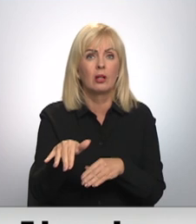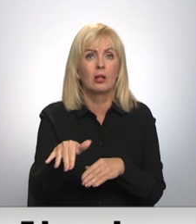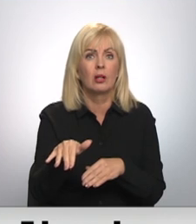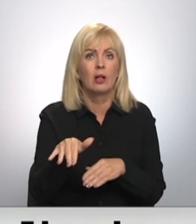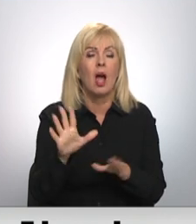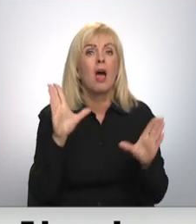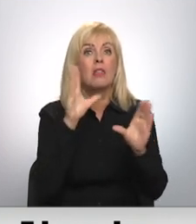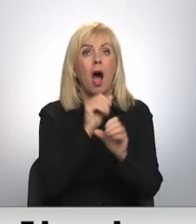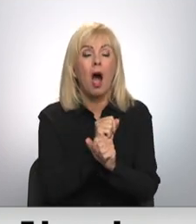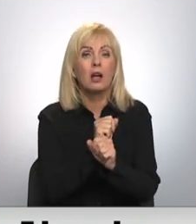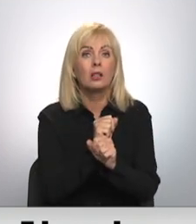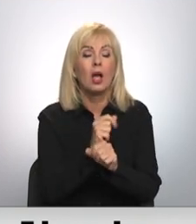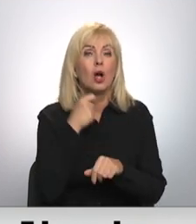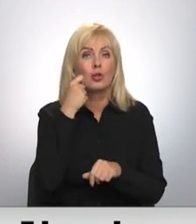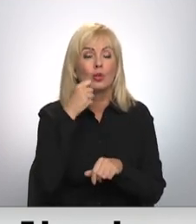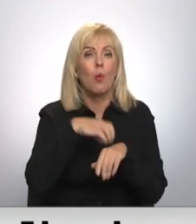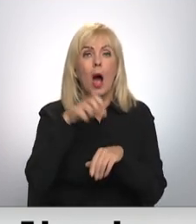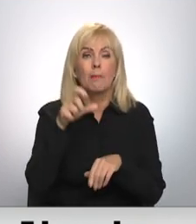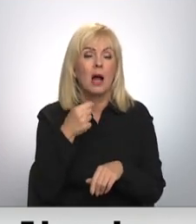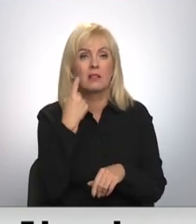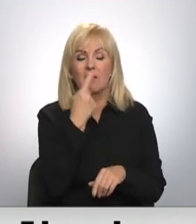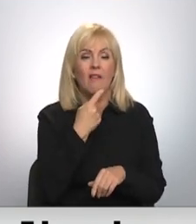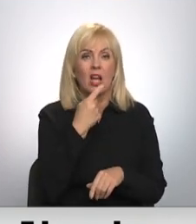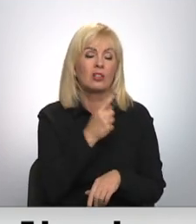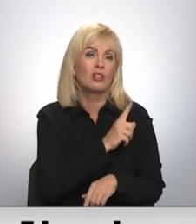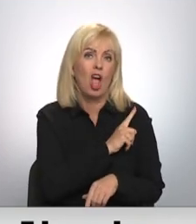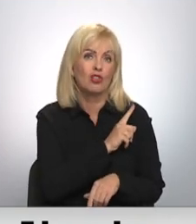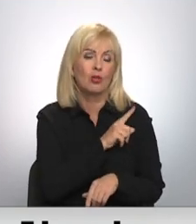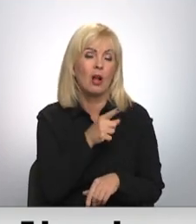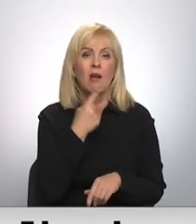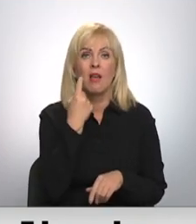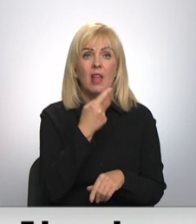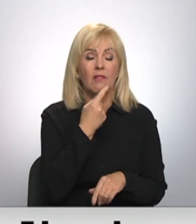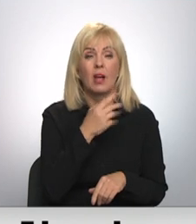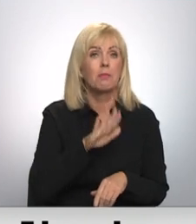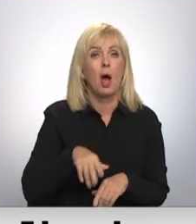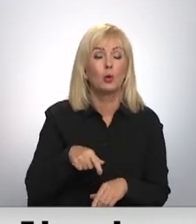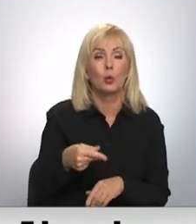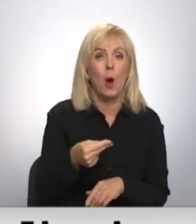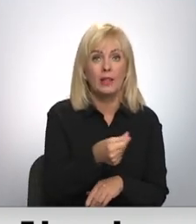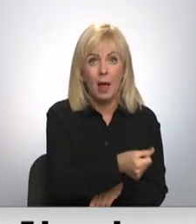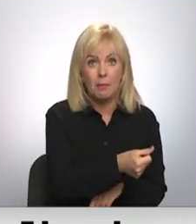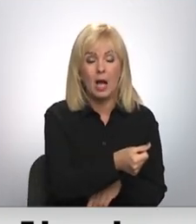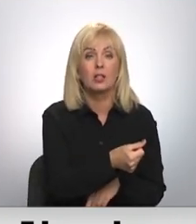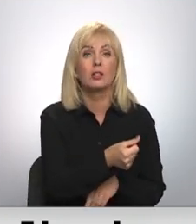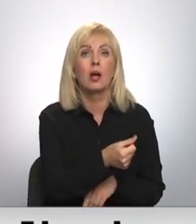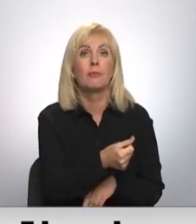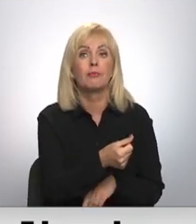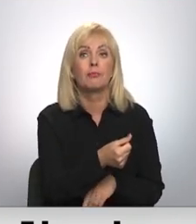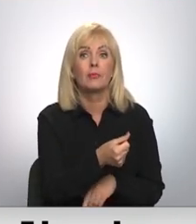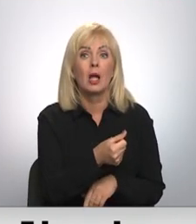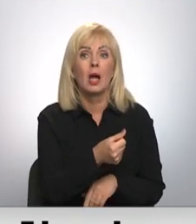Naktī zobārsti neviens nedežūrais, tāpēc, ka nevienam par to nemaksā. Nu, bauskā